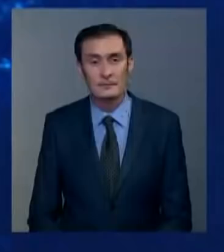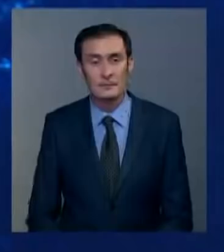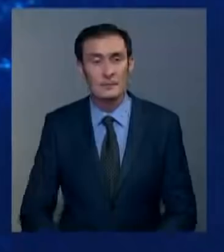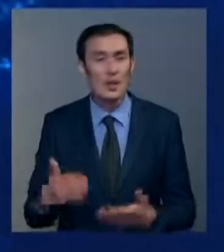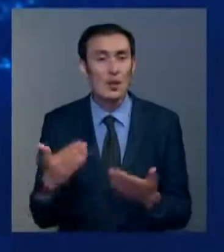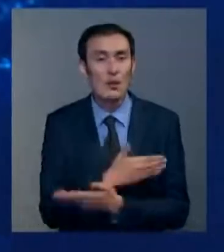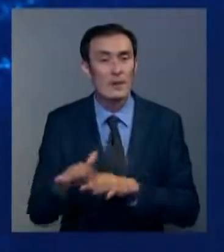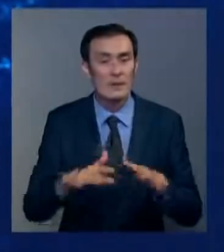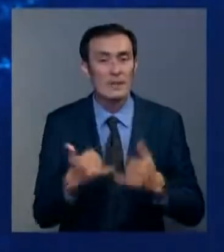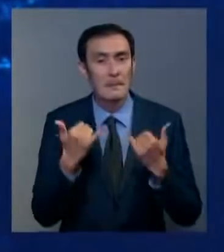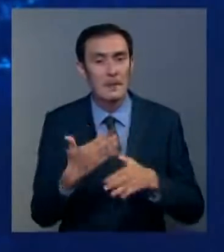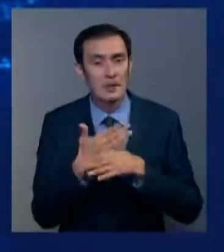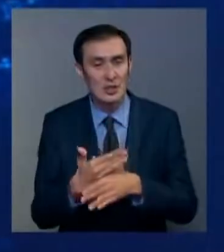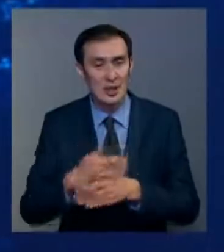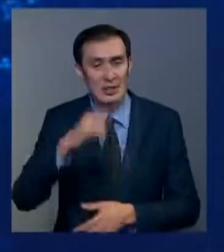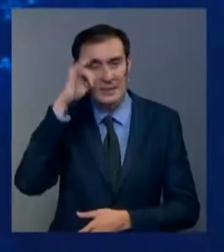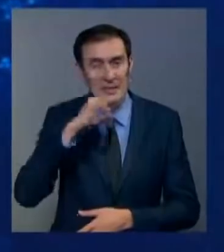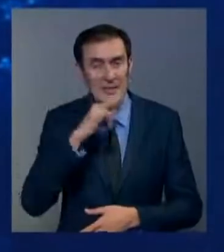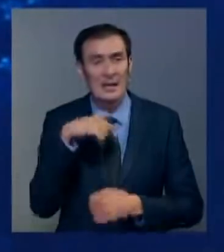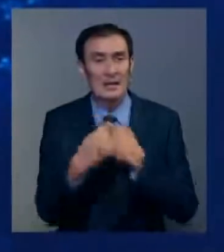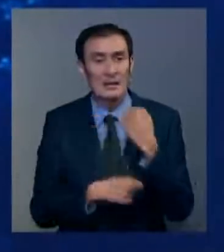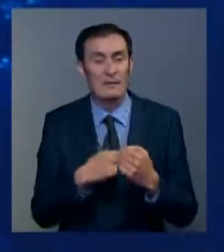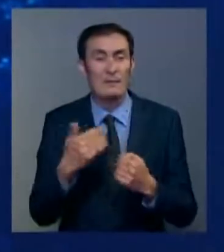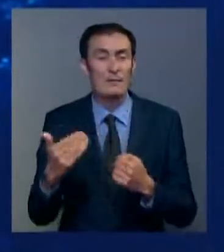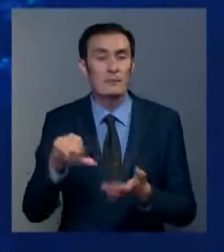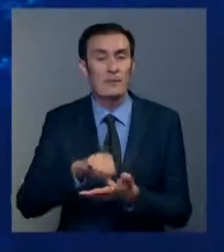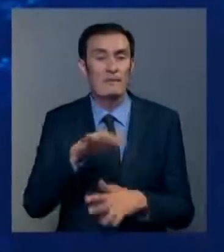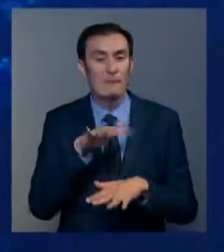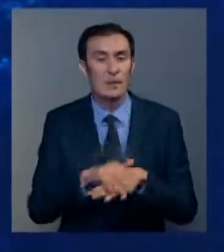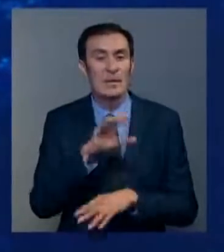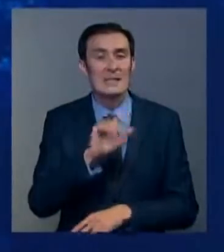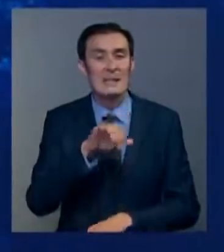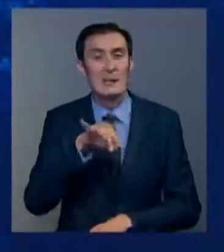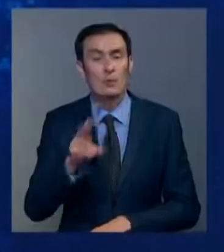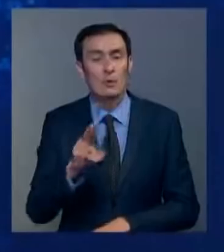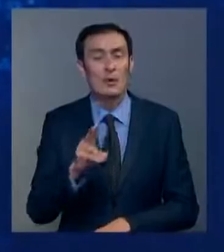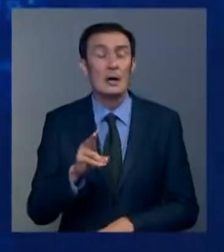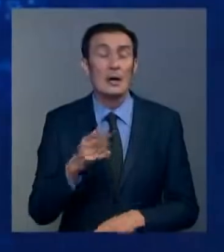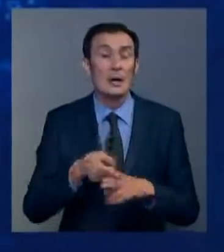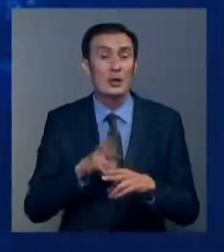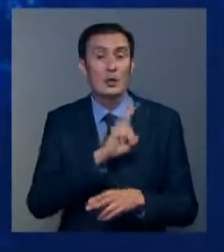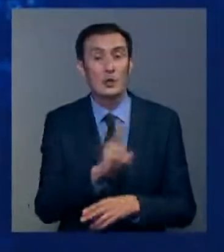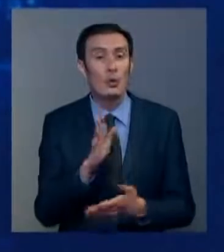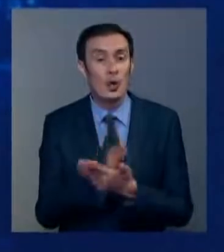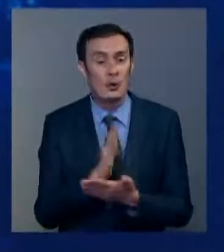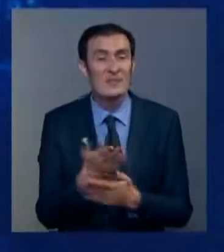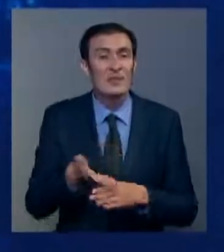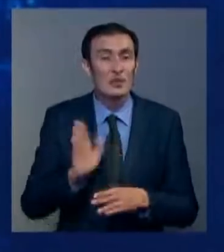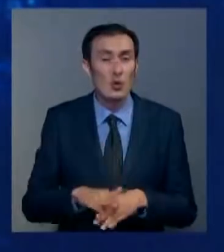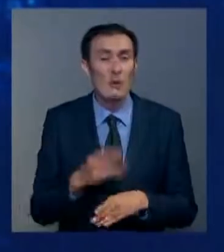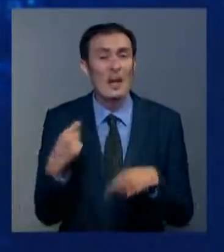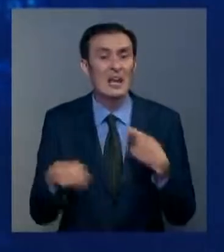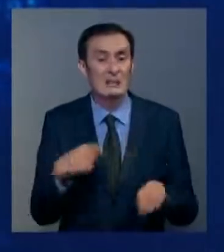Новые меры поддержки отечественных товаропроизводителей представил фонд Самрук Казна. В частности, тех, которые находятся в тяжелом